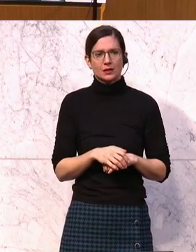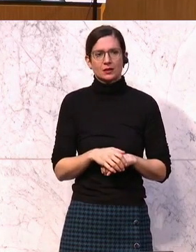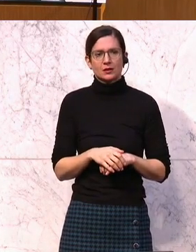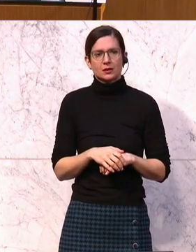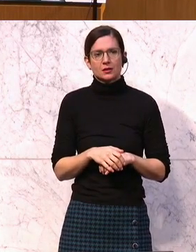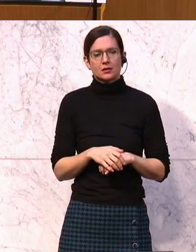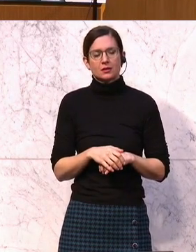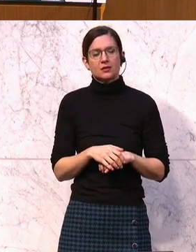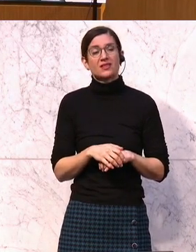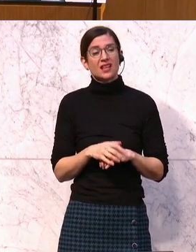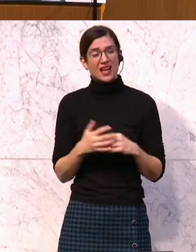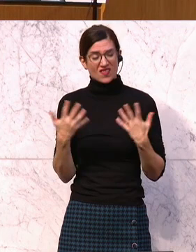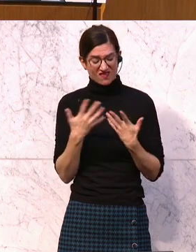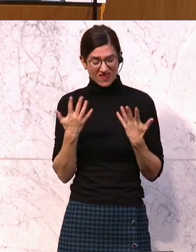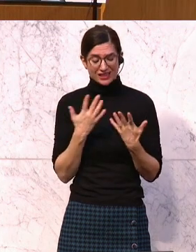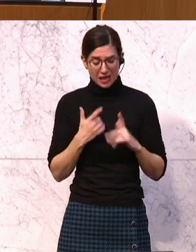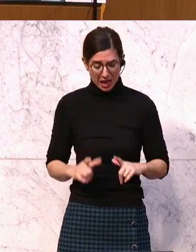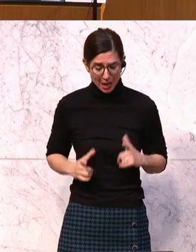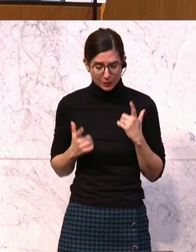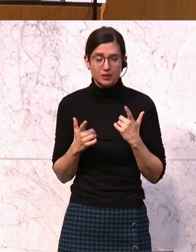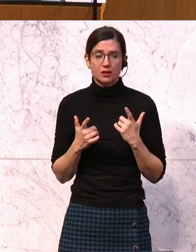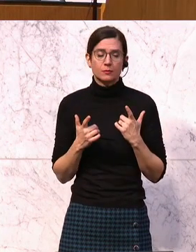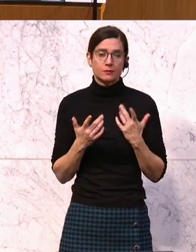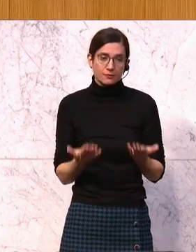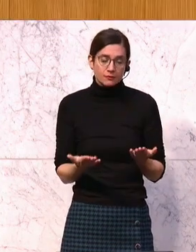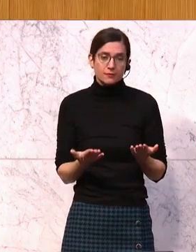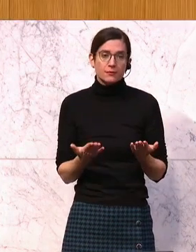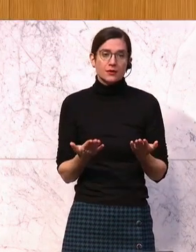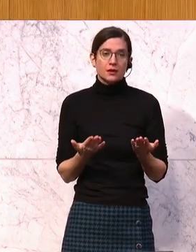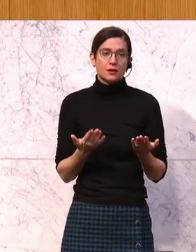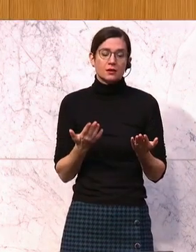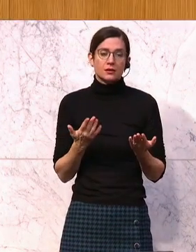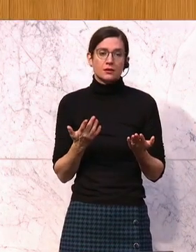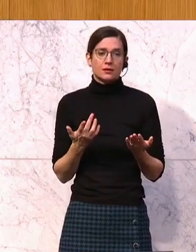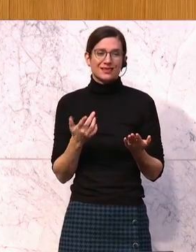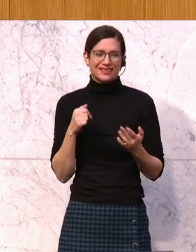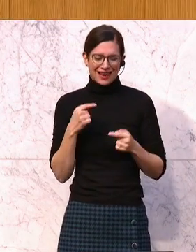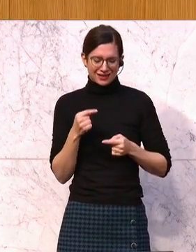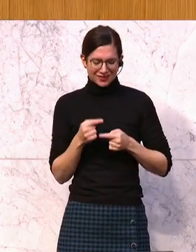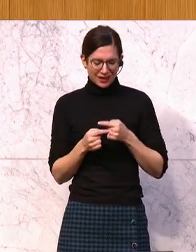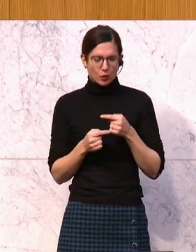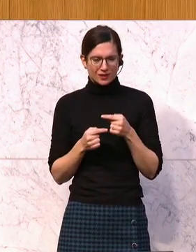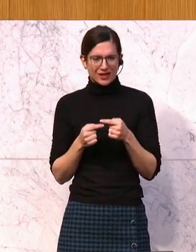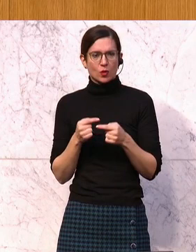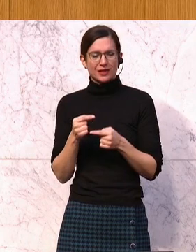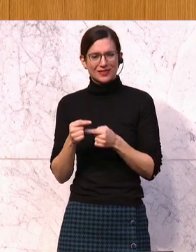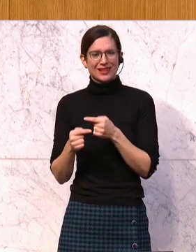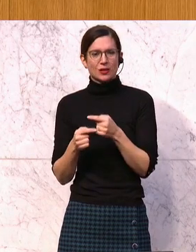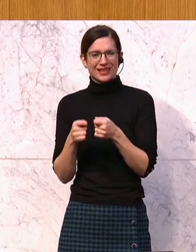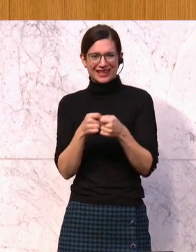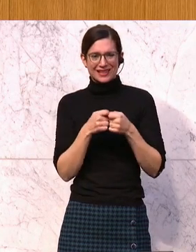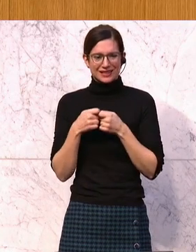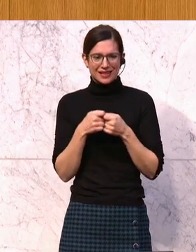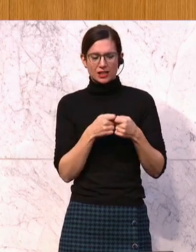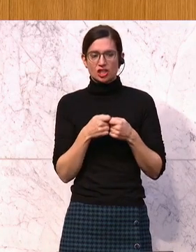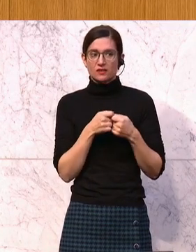Was wir durchaus erlebt haben ist, dass es parallel zu all den genannten Entwicklungen gesellschaftliche